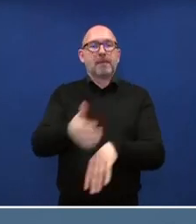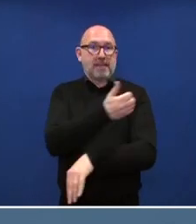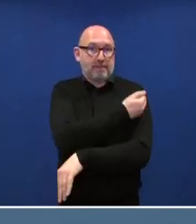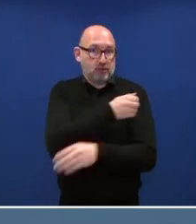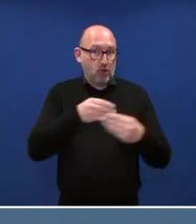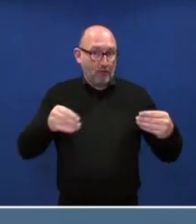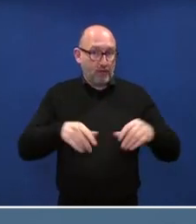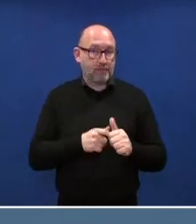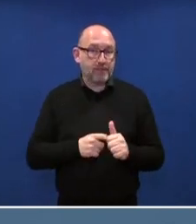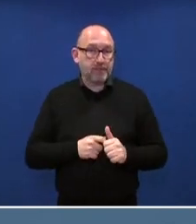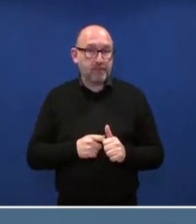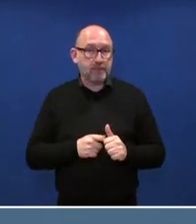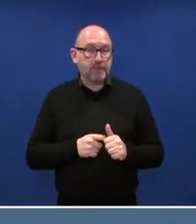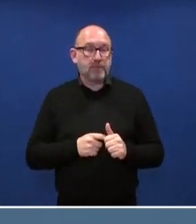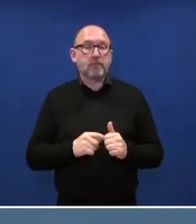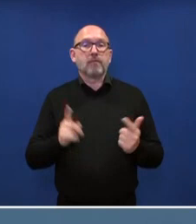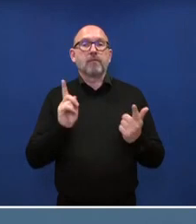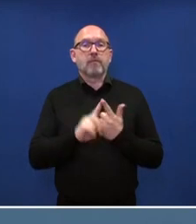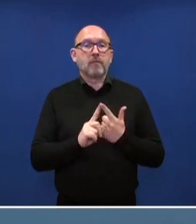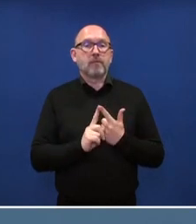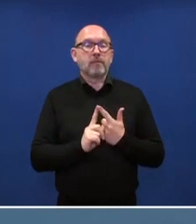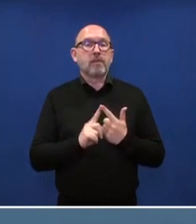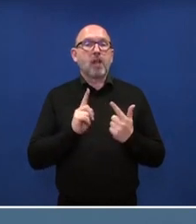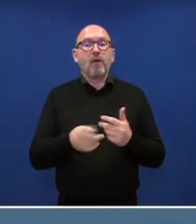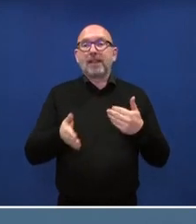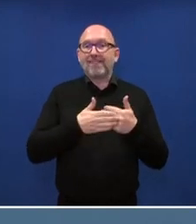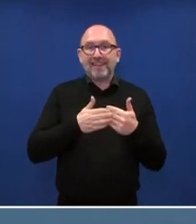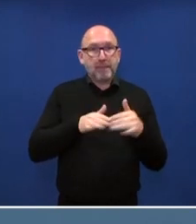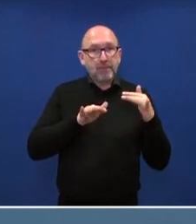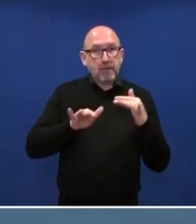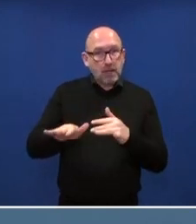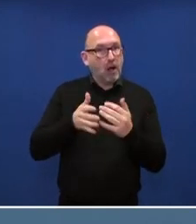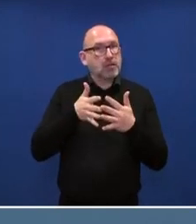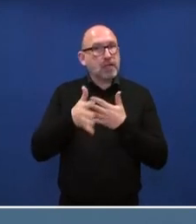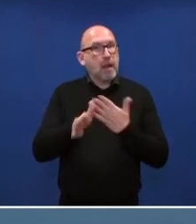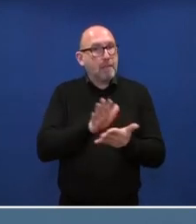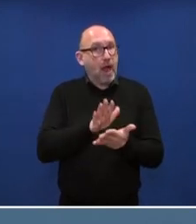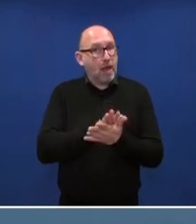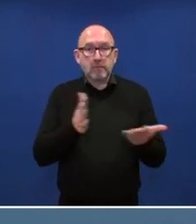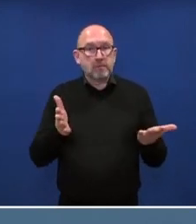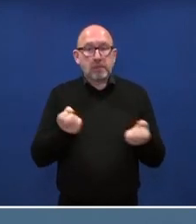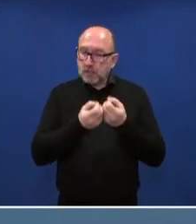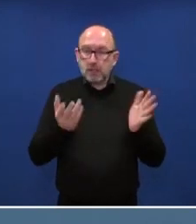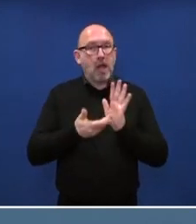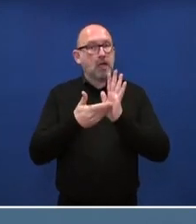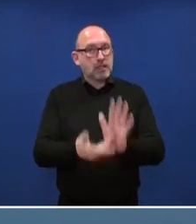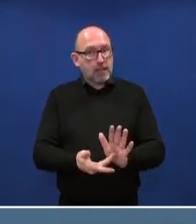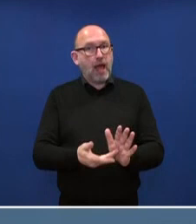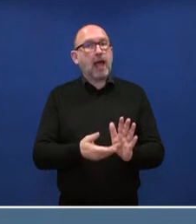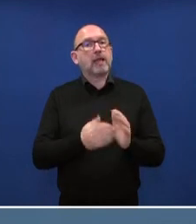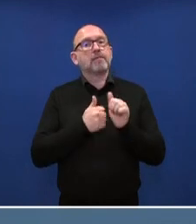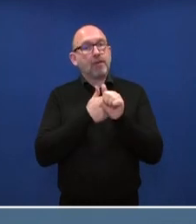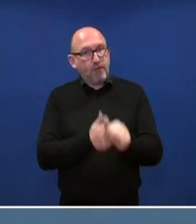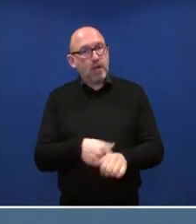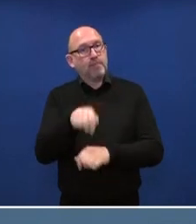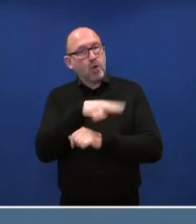auch was eventuelle Nebenwirkungen anbetrifft. Das werden wir ganz transparent monitoren und auch